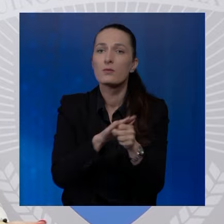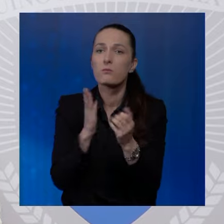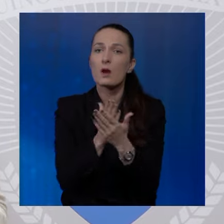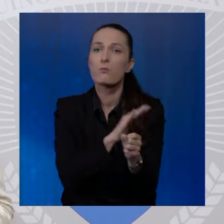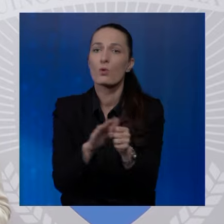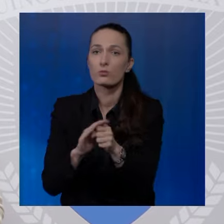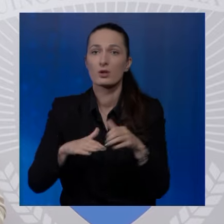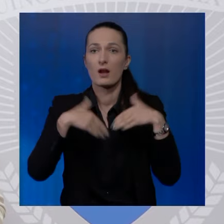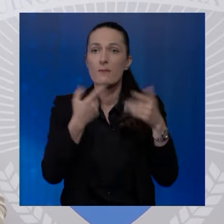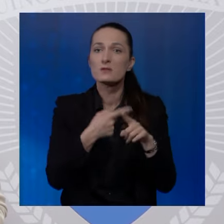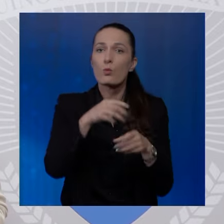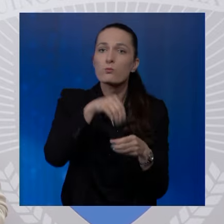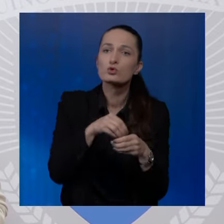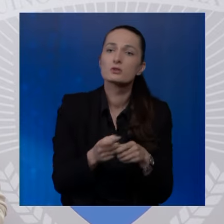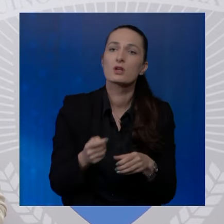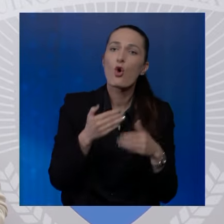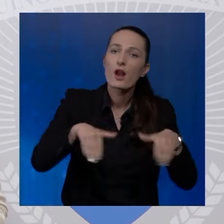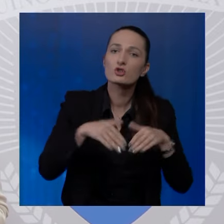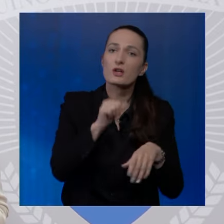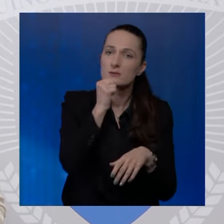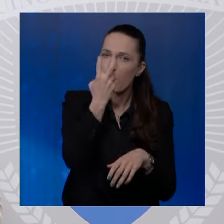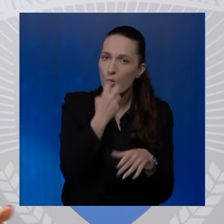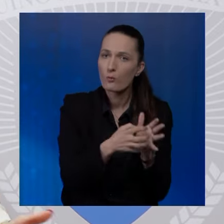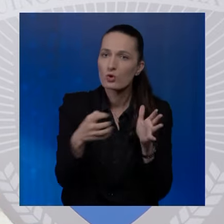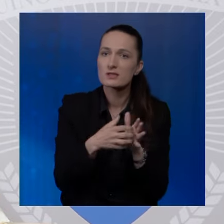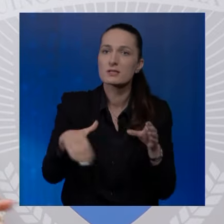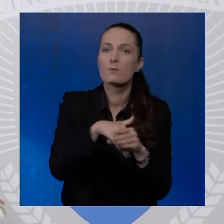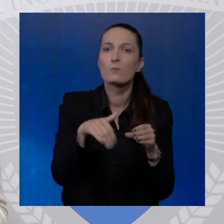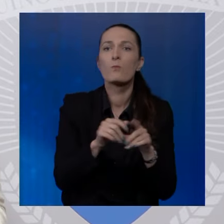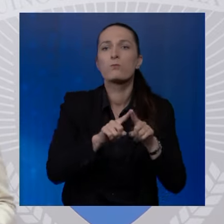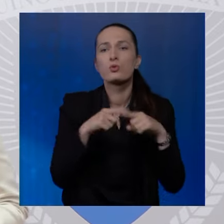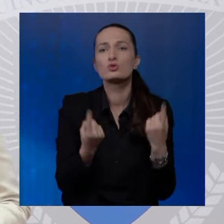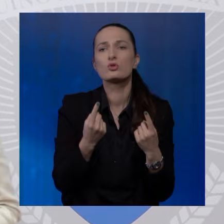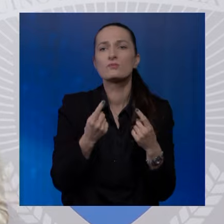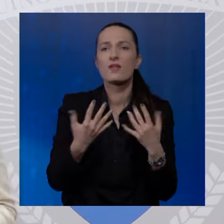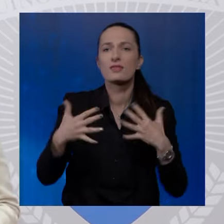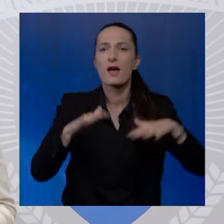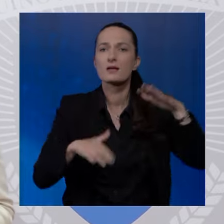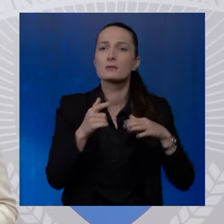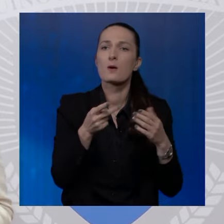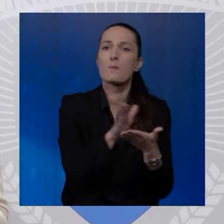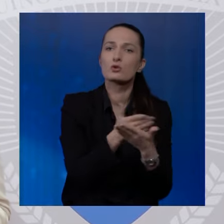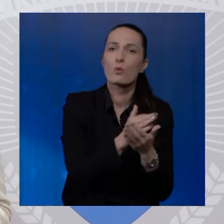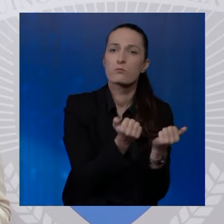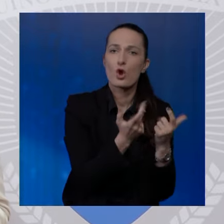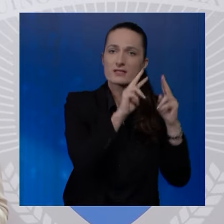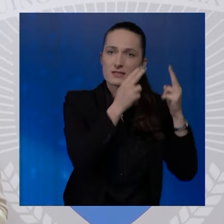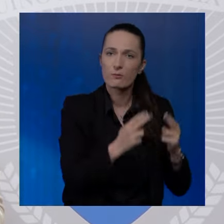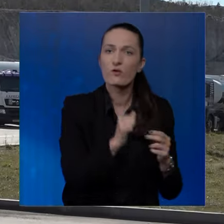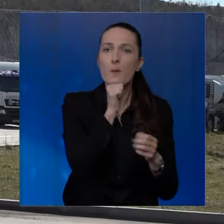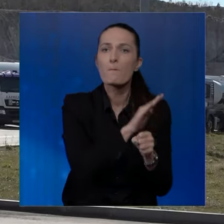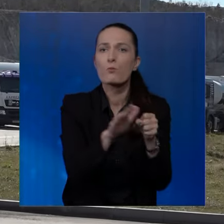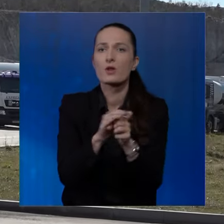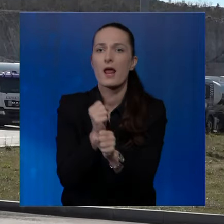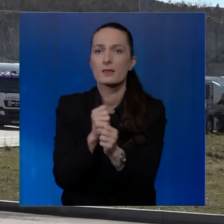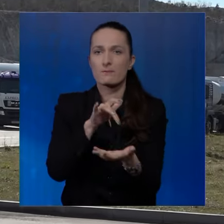Najme, zbog guževskih ograničenja i sporog procesa zapošljavanja, postoji značajan jaz između broja sistematizovanih i popoljenih radnih mjesta.